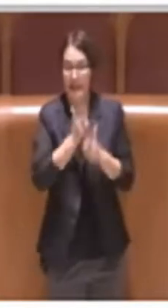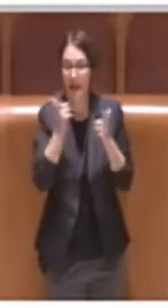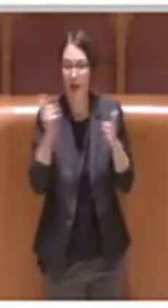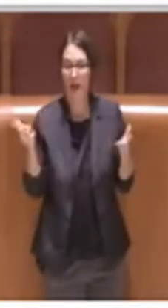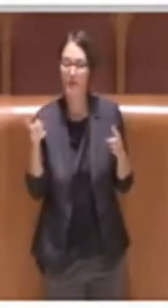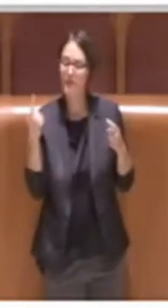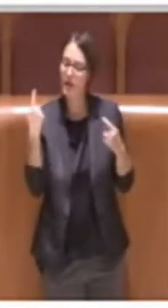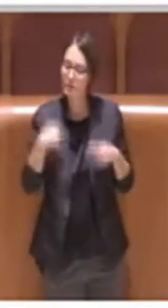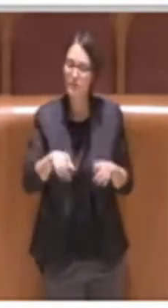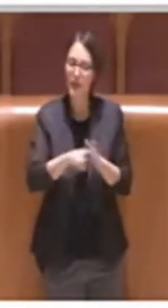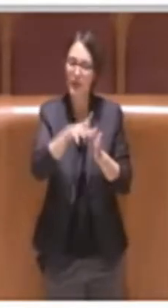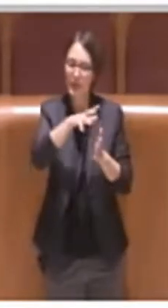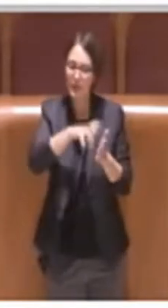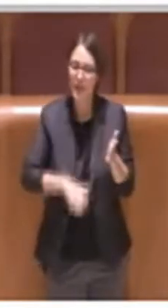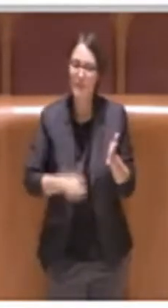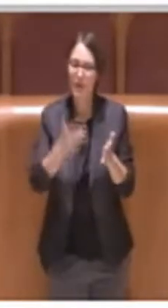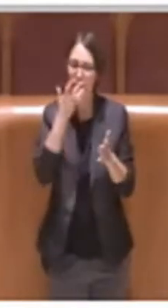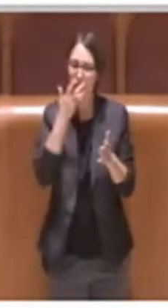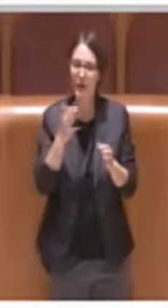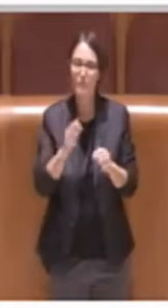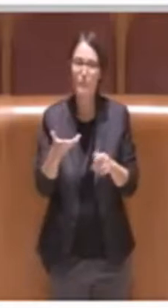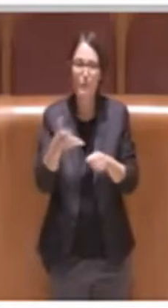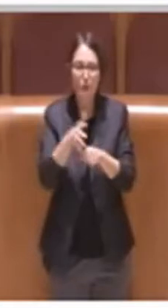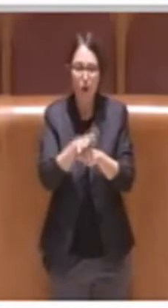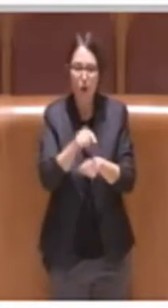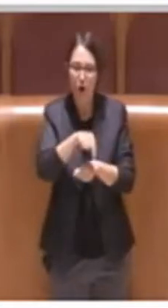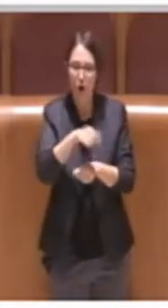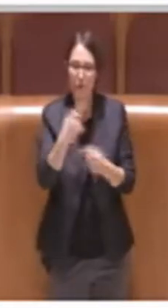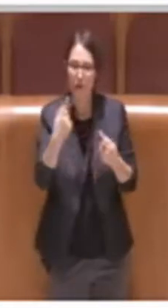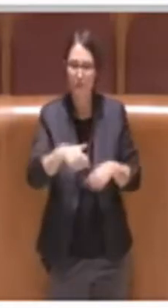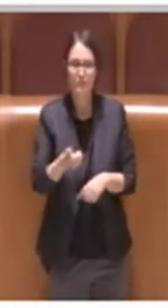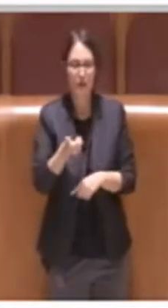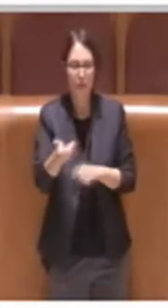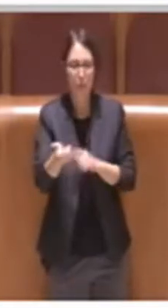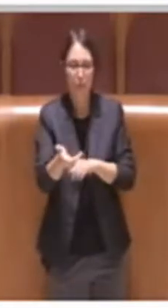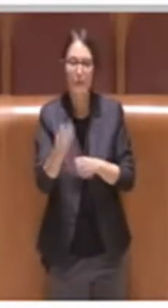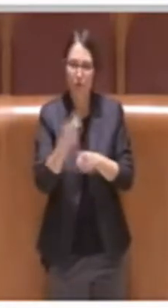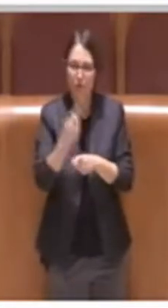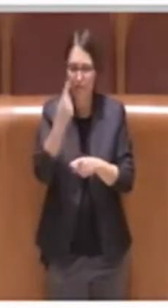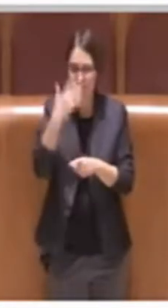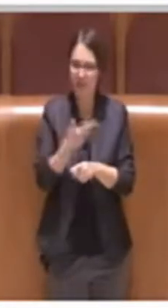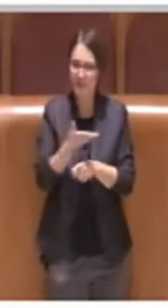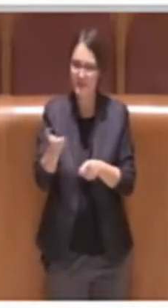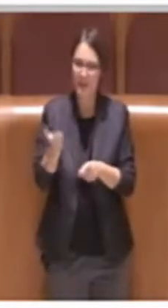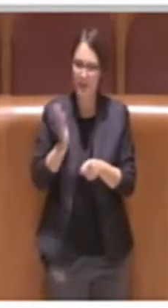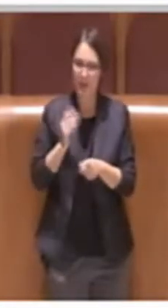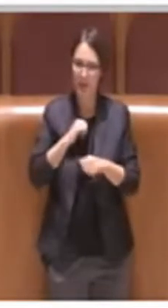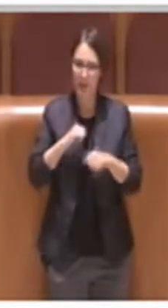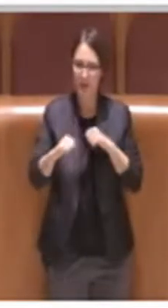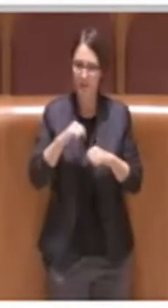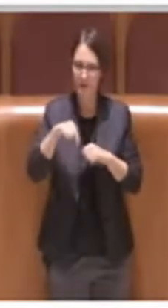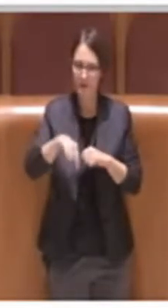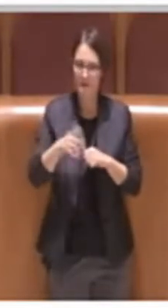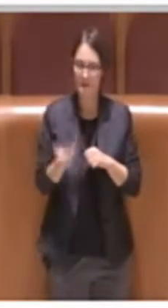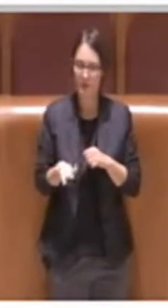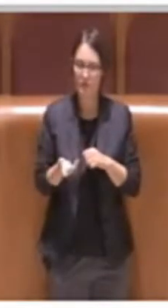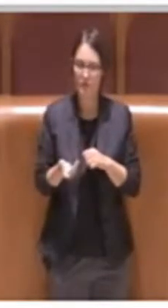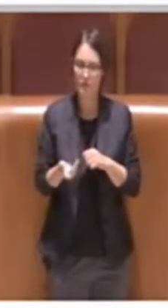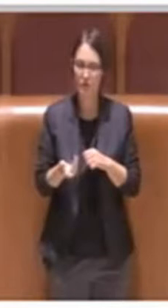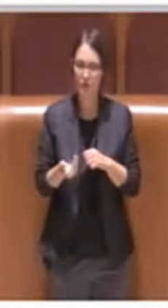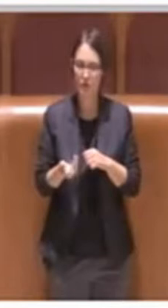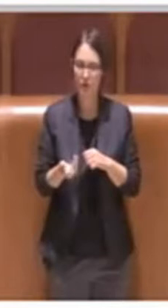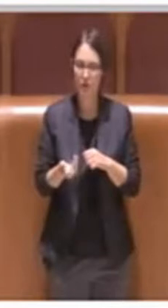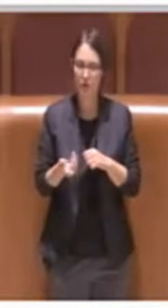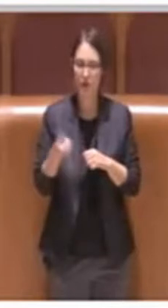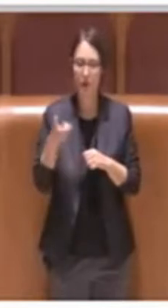abbiamo voluto colmare innanzitutto questa lacuna. Perché l'abbiamo voluto fare? Dice che è un'edilizia